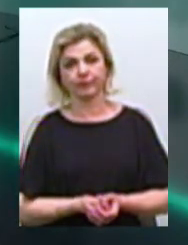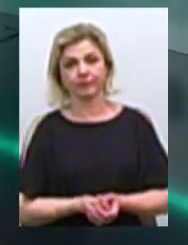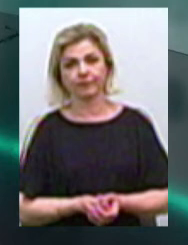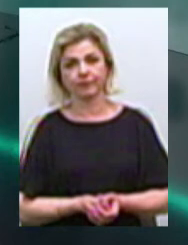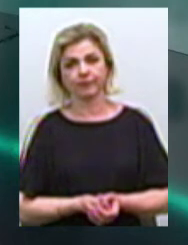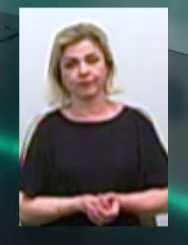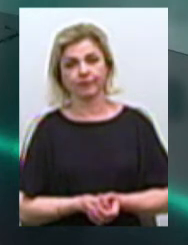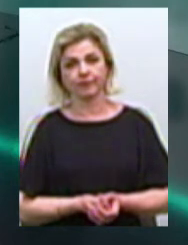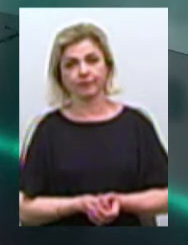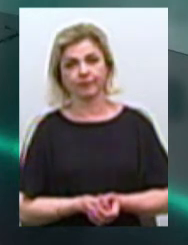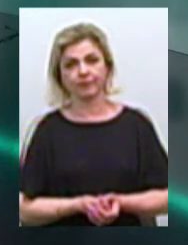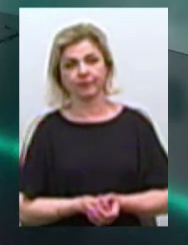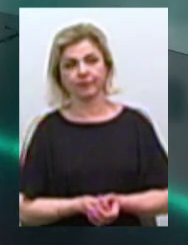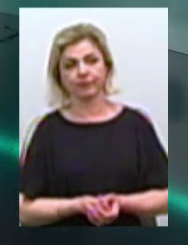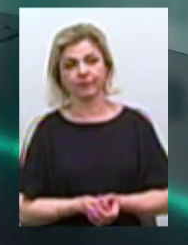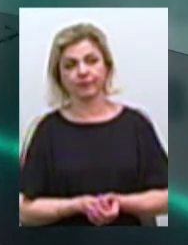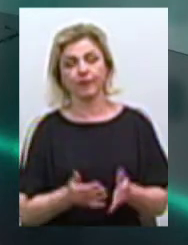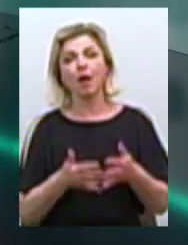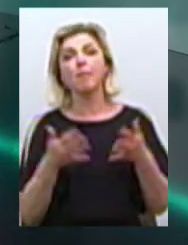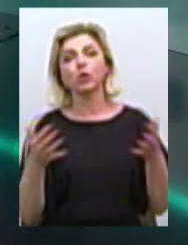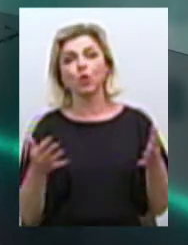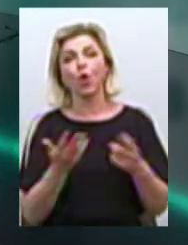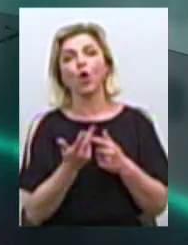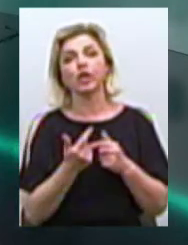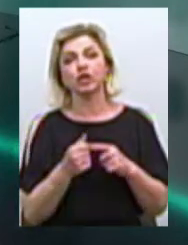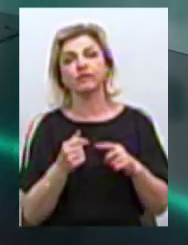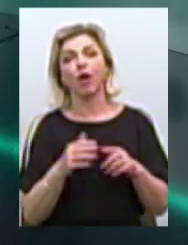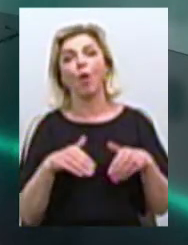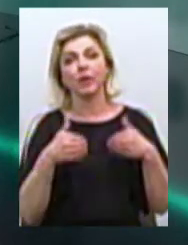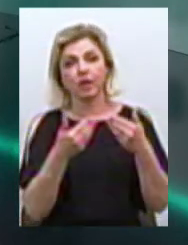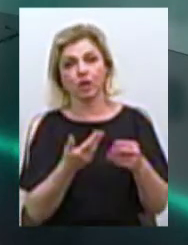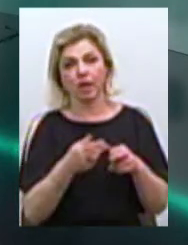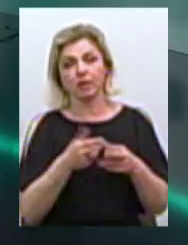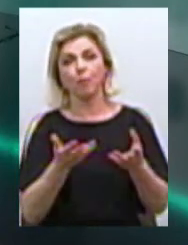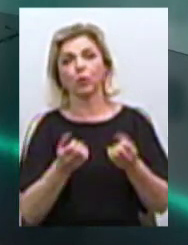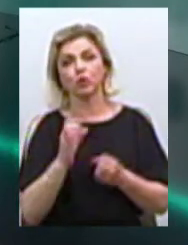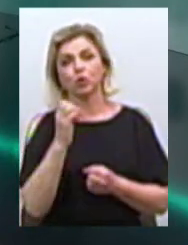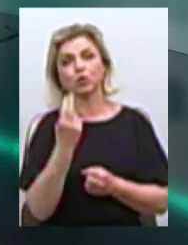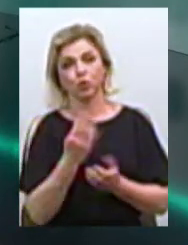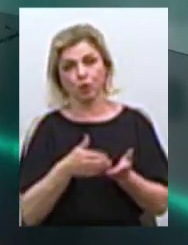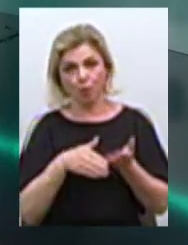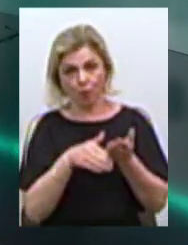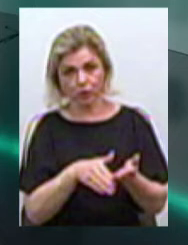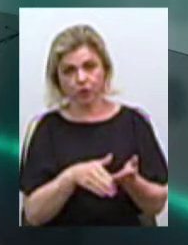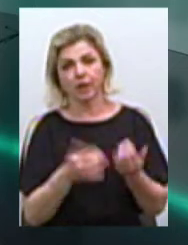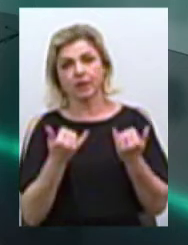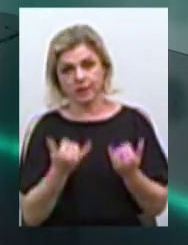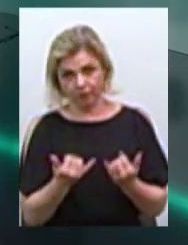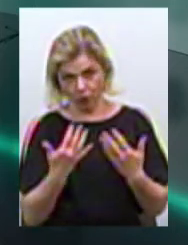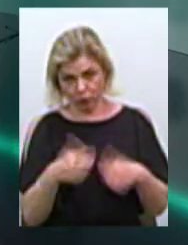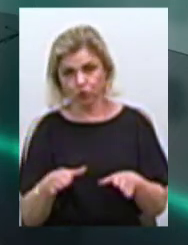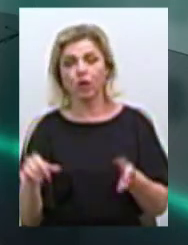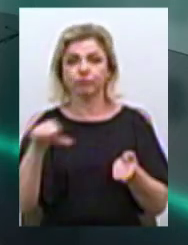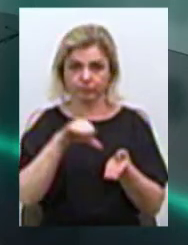Більше кількість обращень – це отримання соціальної допомоги, т.е. на сьогоднішній день підключений